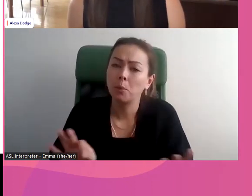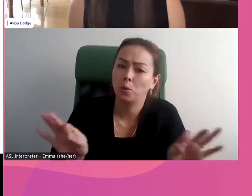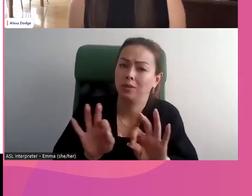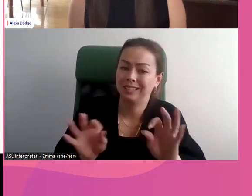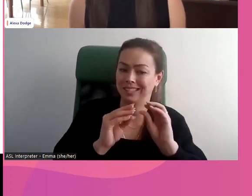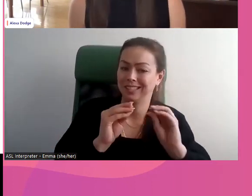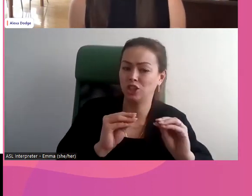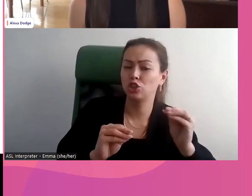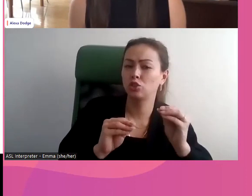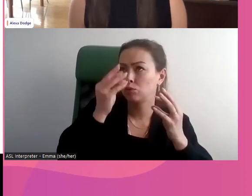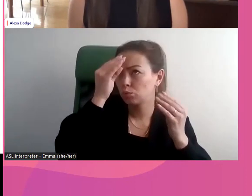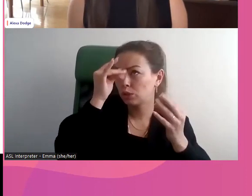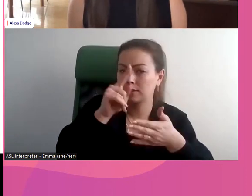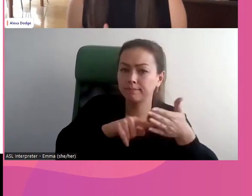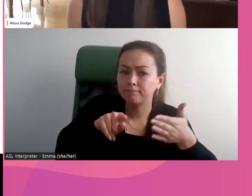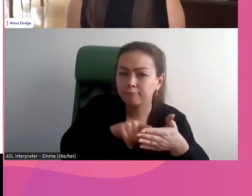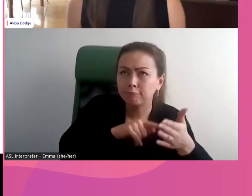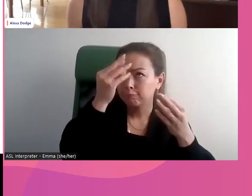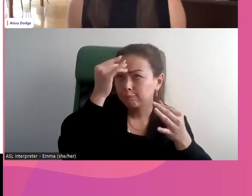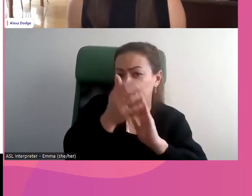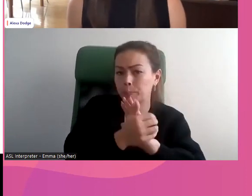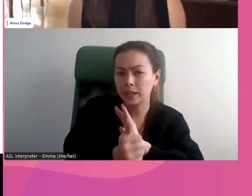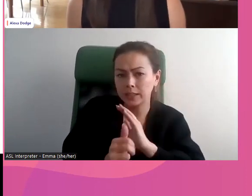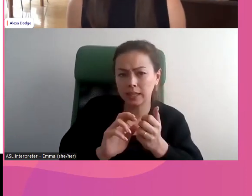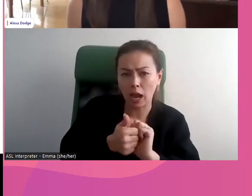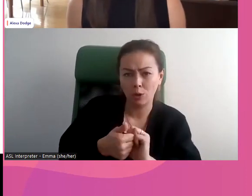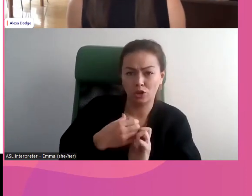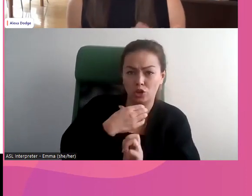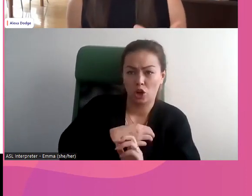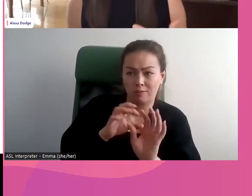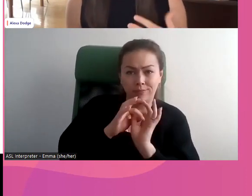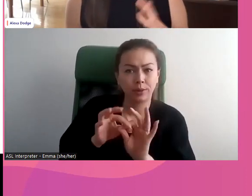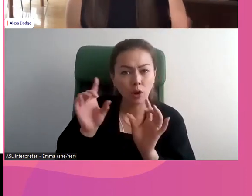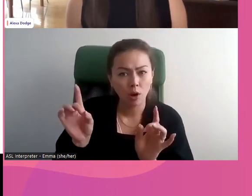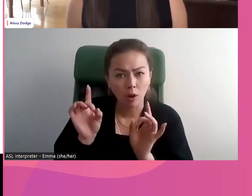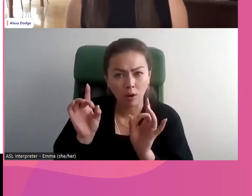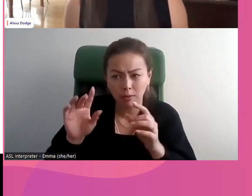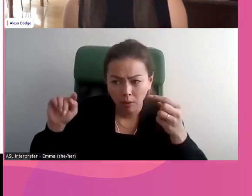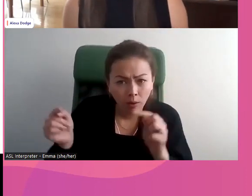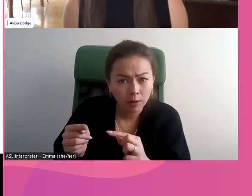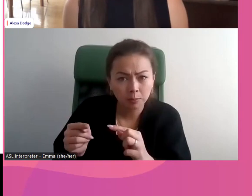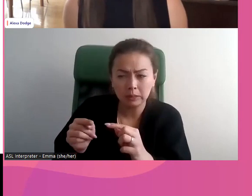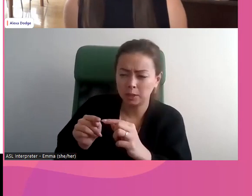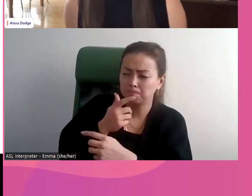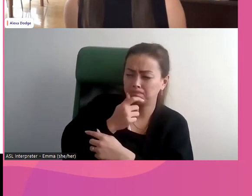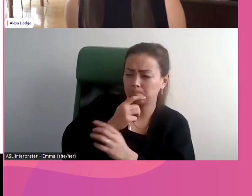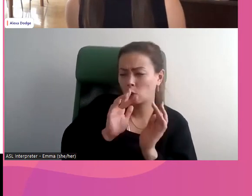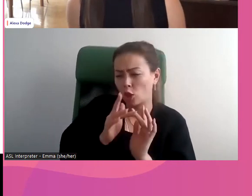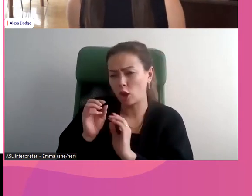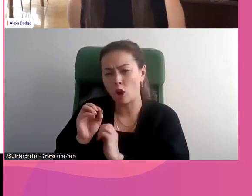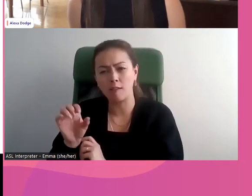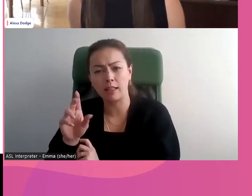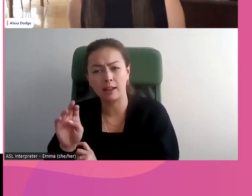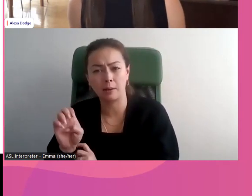des relations saines et répondre aux problèmes sous-achants tels que les méfaits basés sur le